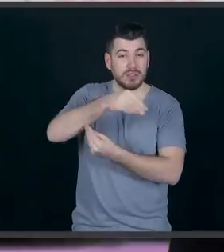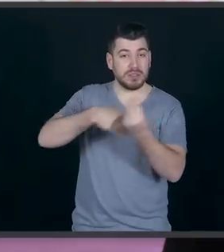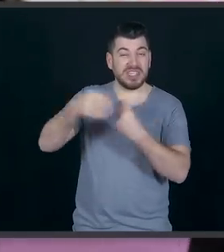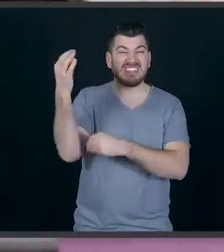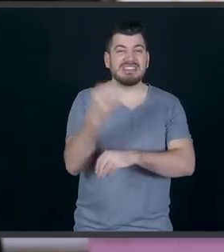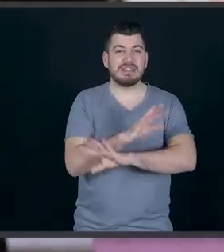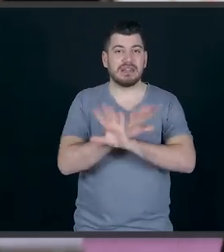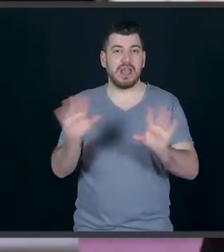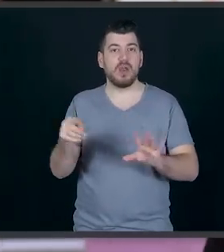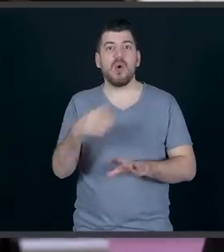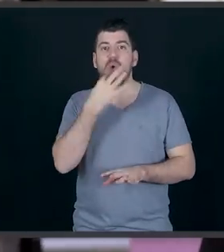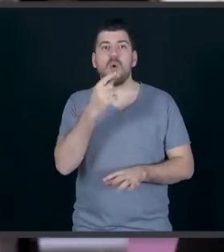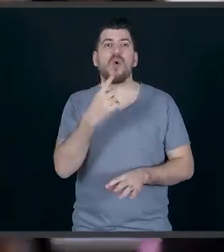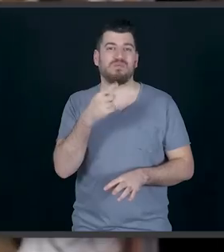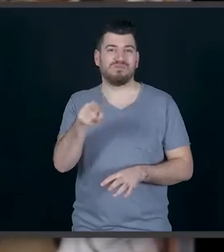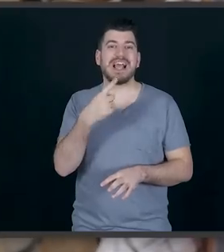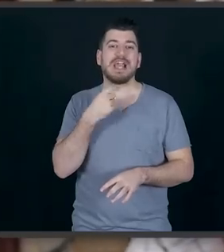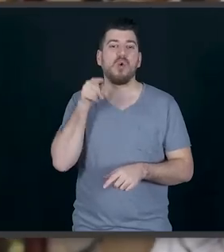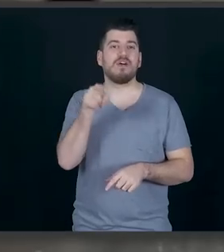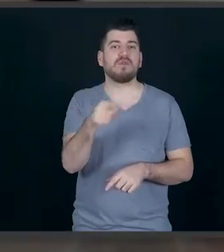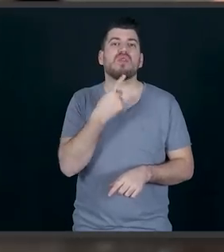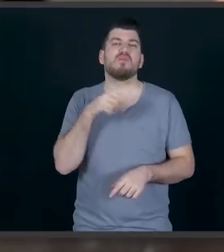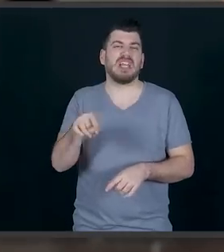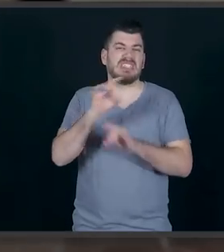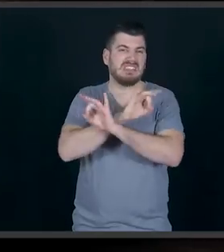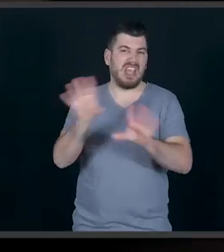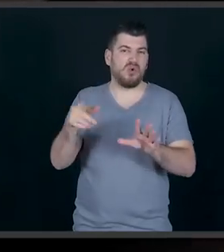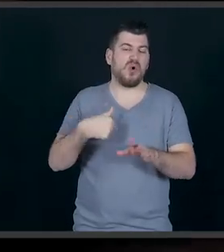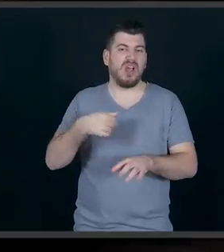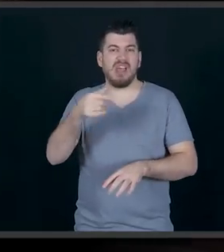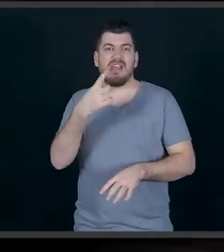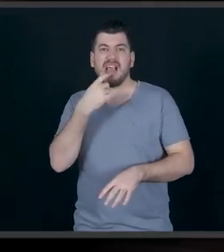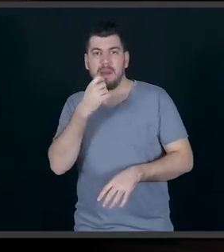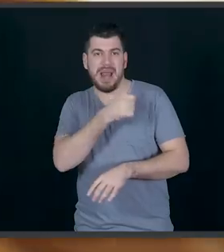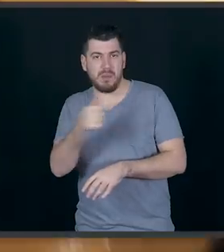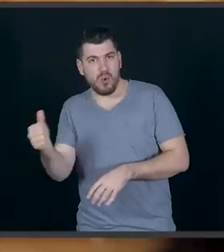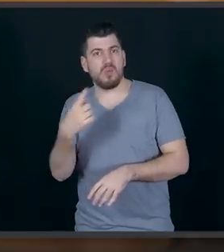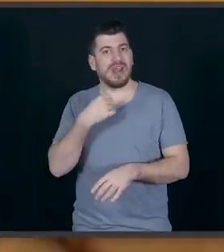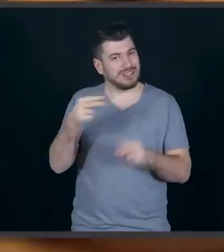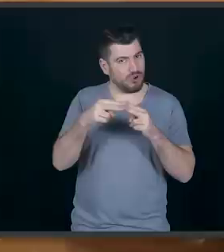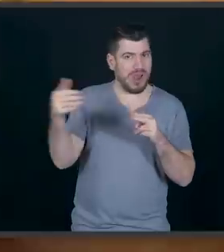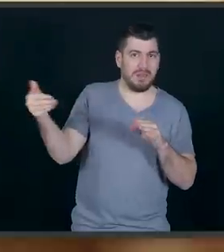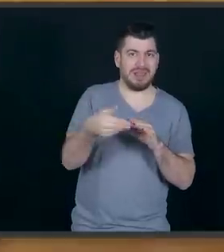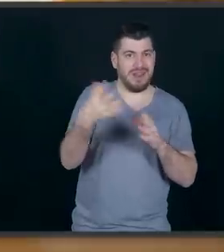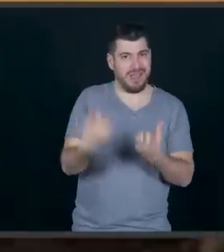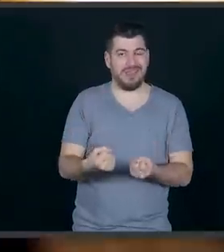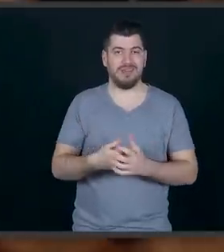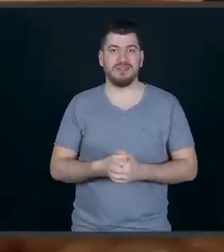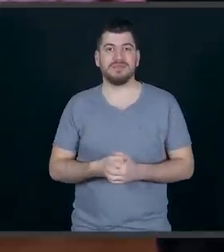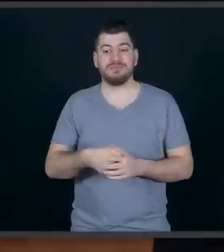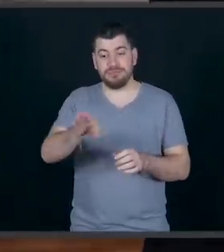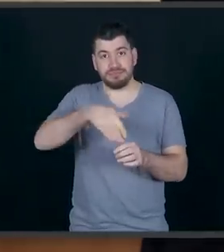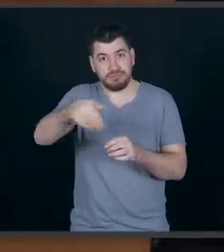καραμέλας. Γιατί εγώ το μπανόφι δεν μου αρέσει να το τρώω σκέτο με καραμέλα. Όταν τρώμε σοκολάτα ισορροπεί πάρα πολύ και μου αρέσει περισσότερο. Λοιπόν, έτσι όπως βάλαμε την καραμέλα,